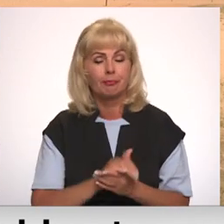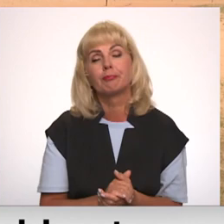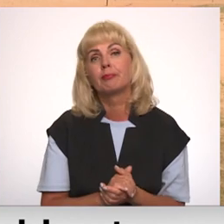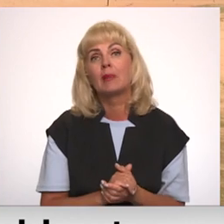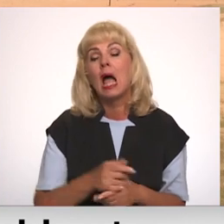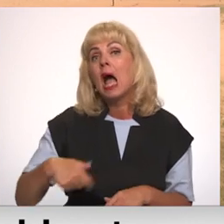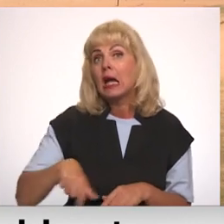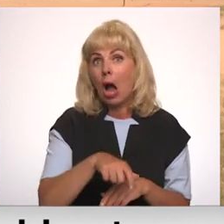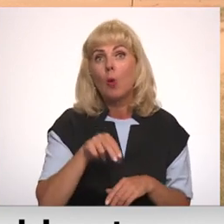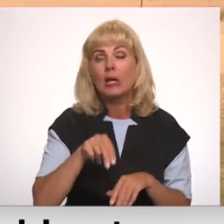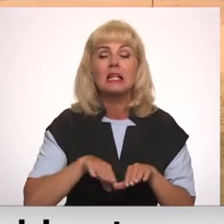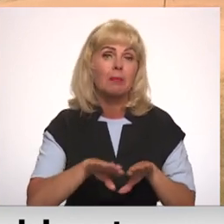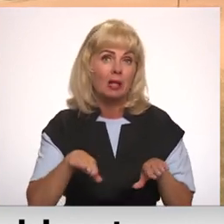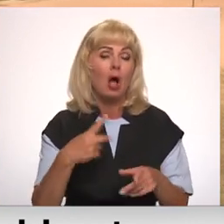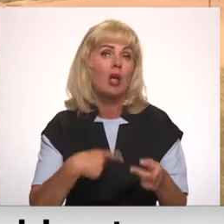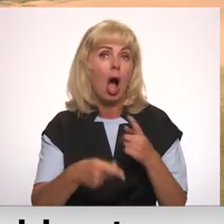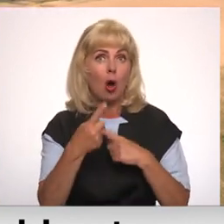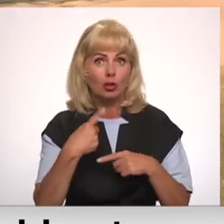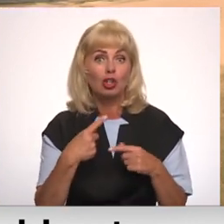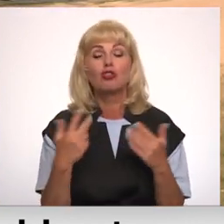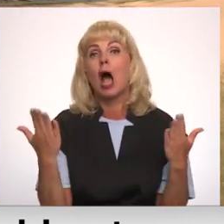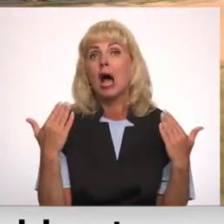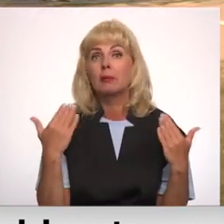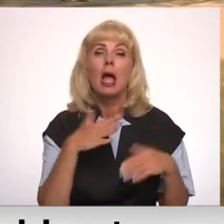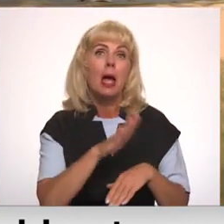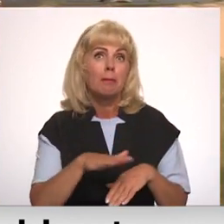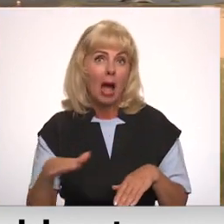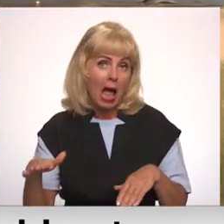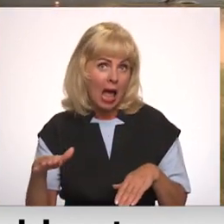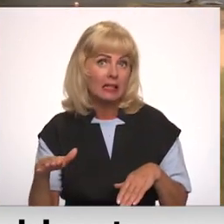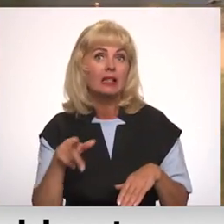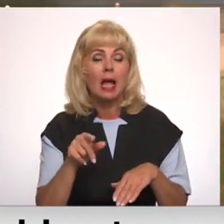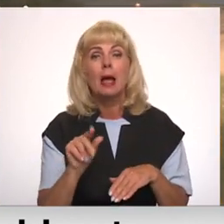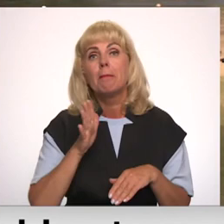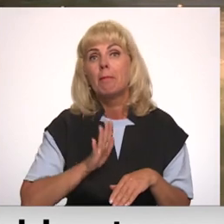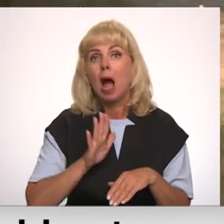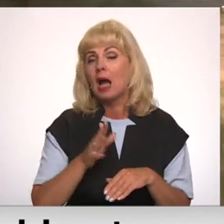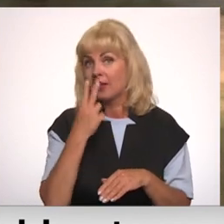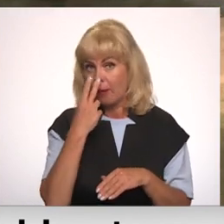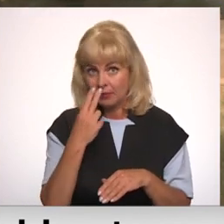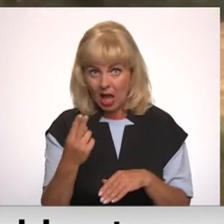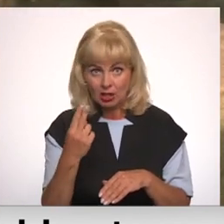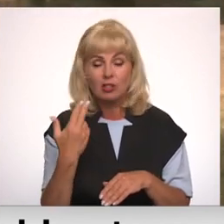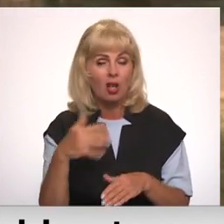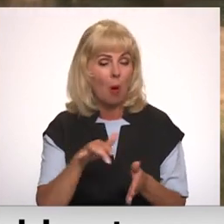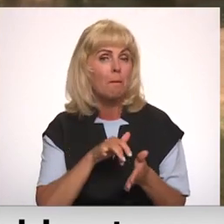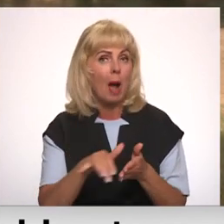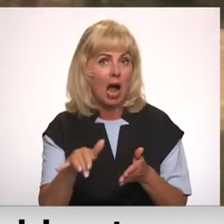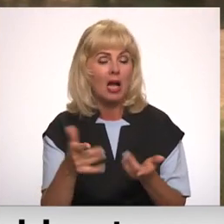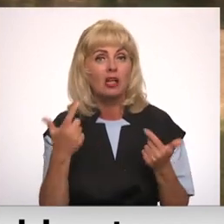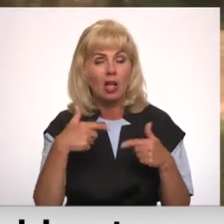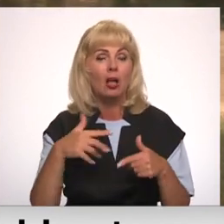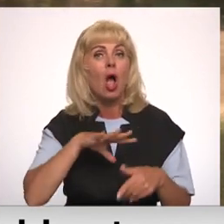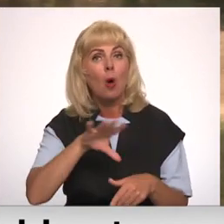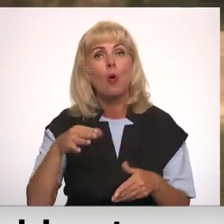Gaujas pludmali jau atgriezušies atpūtnieki bērnus, gan starp viņiem vizmas pagaidām nemana. Pagājas neilgs laiks kopš